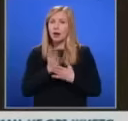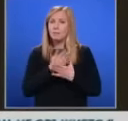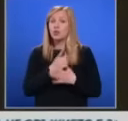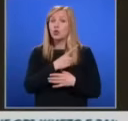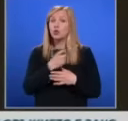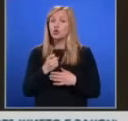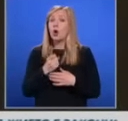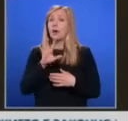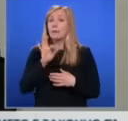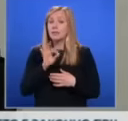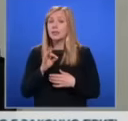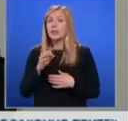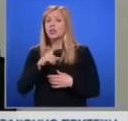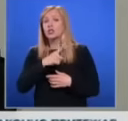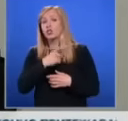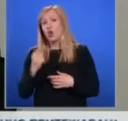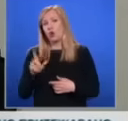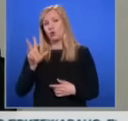и 180 души на ден.